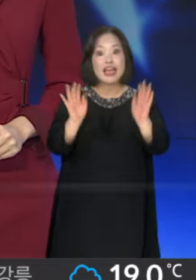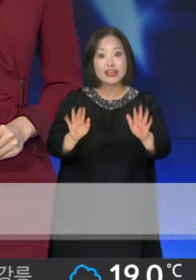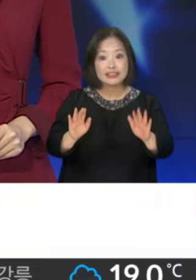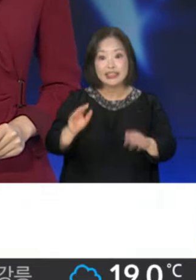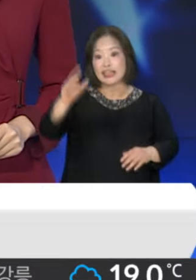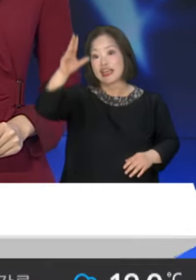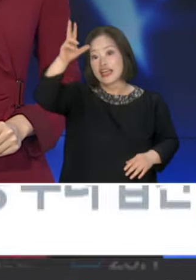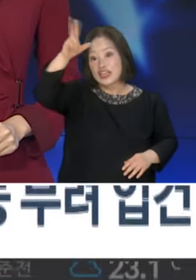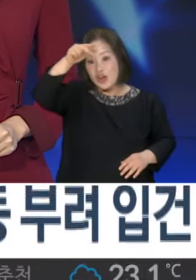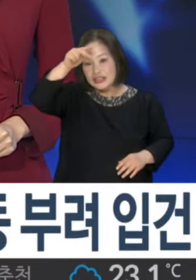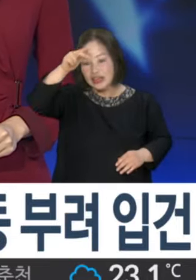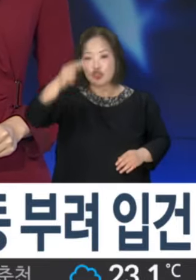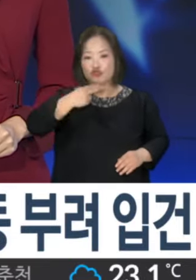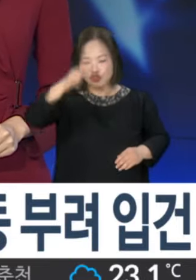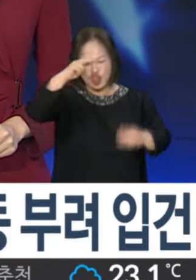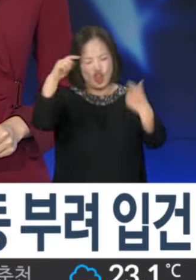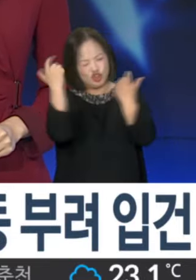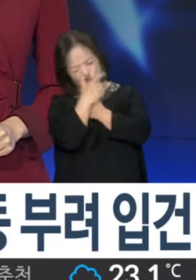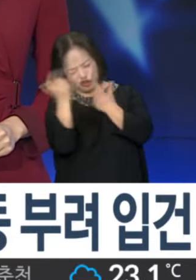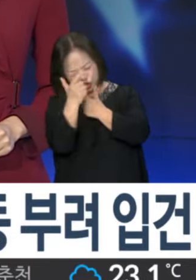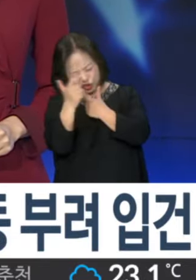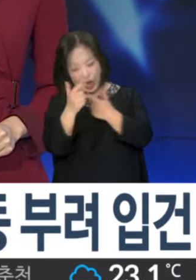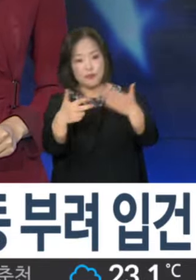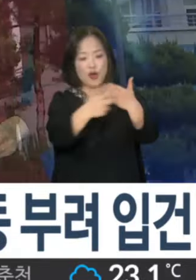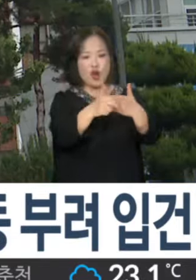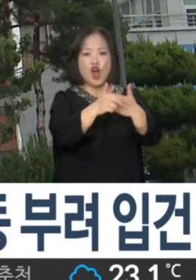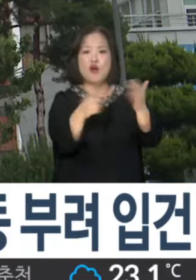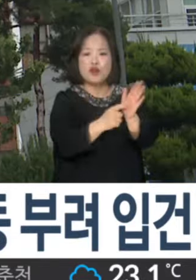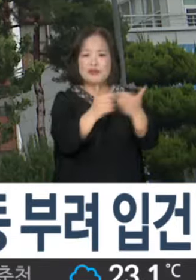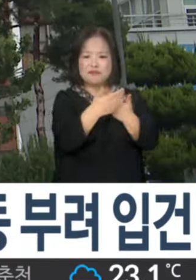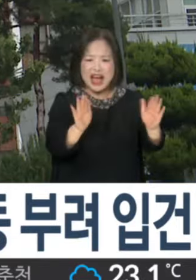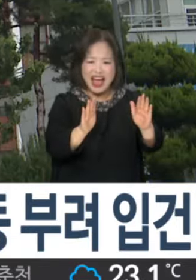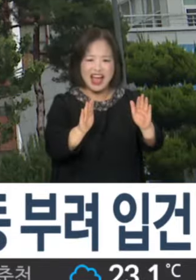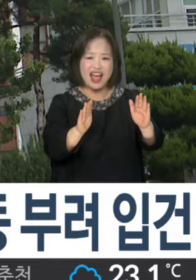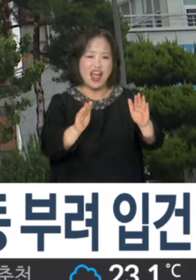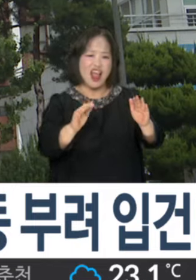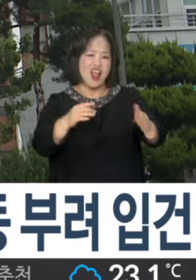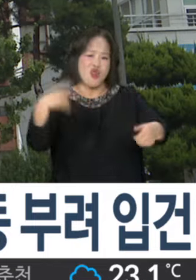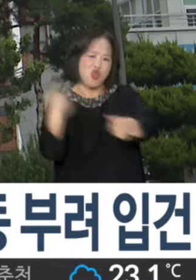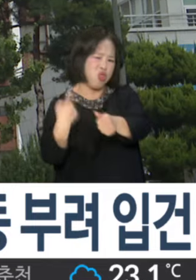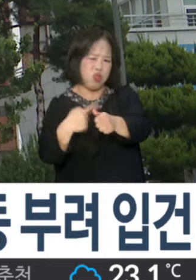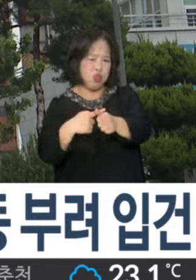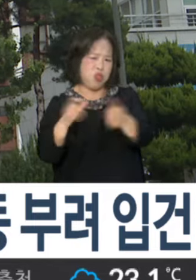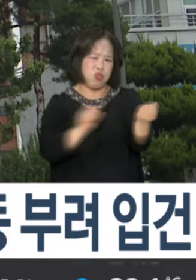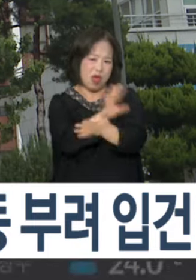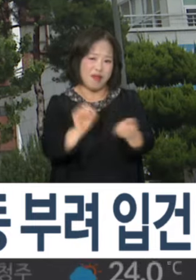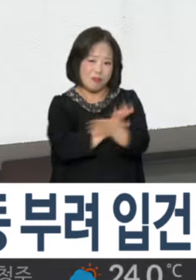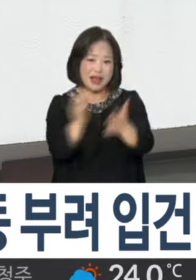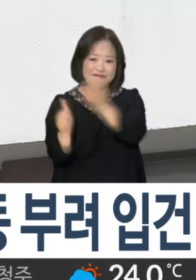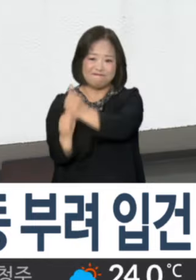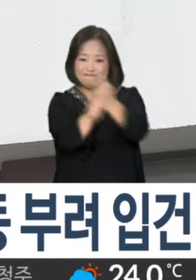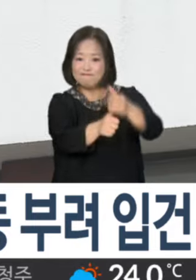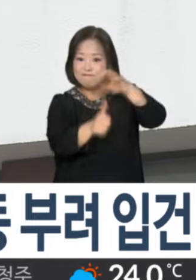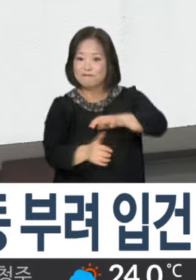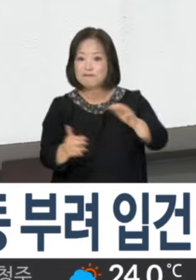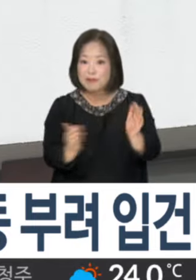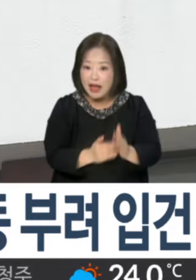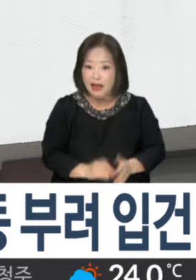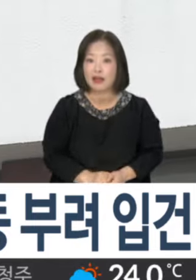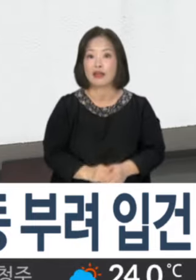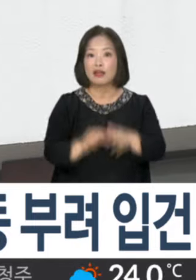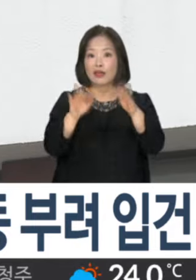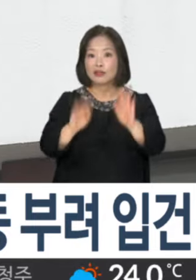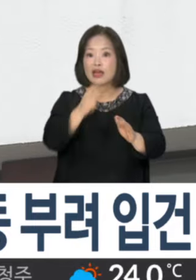현재 경찰관이 술에 취해 병원 응급실에서 욕설을 하는 등 난동을 부린 혐의로 경찰에 입건됐습니다. 경찰 관계자 등에